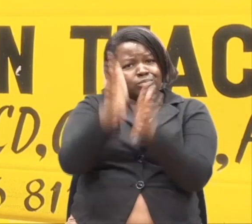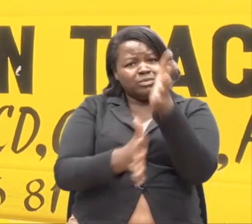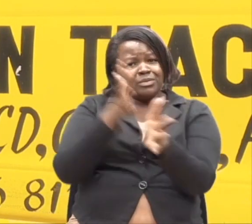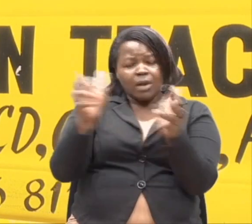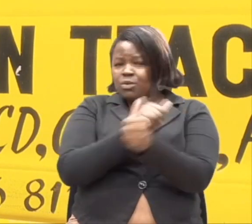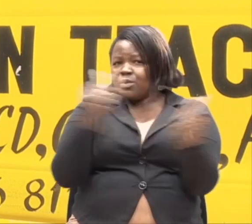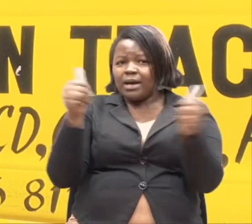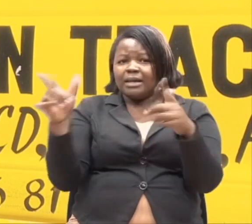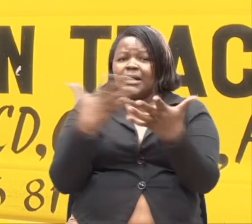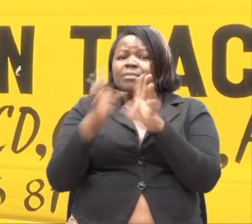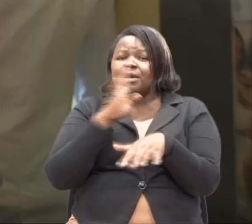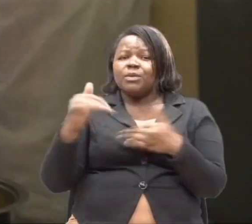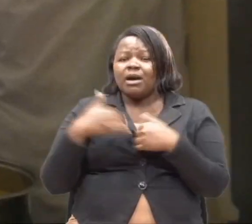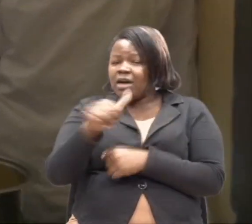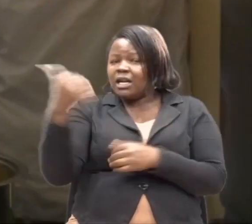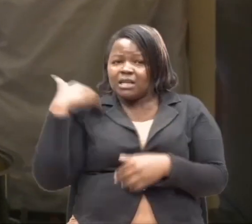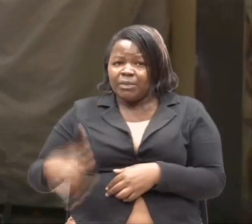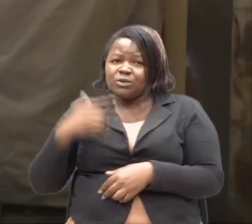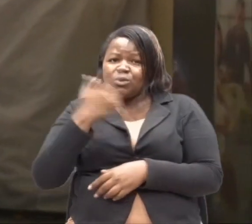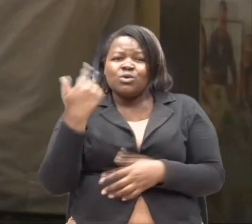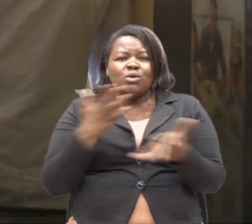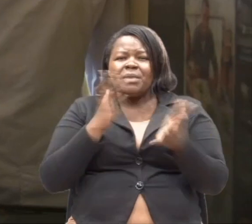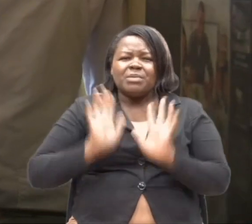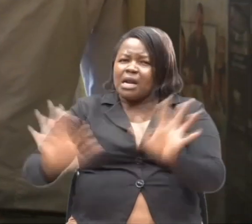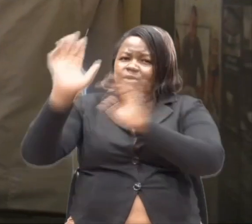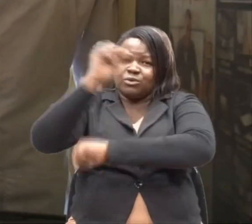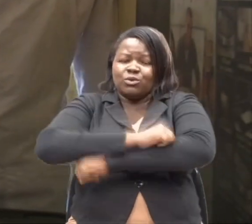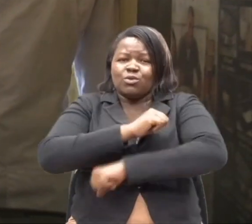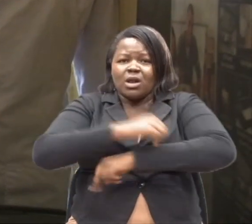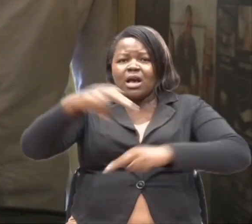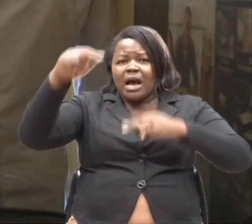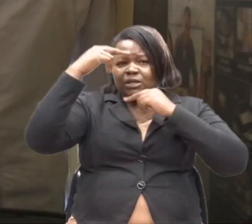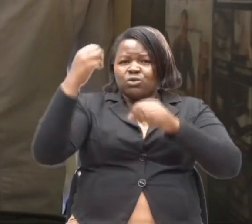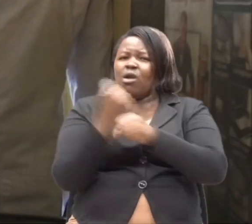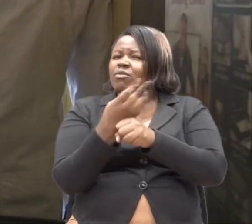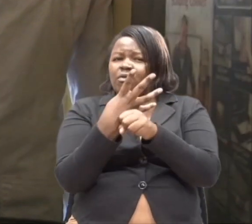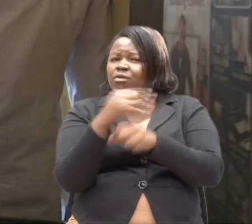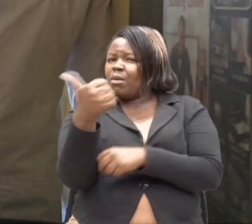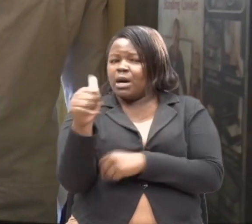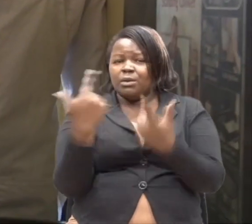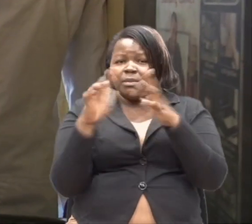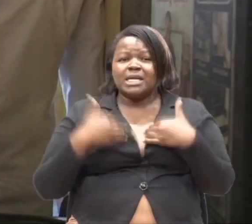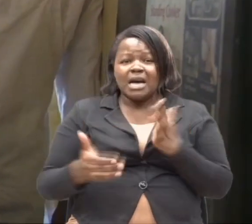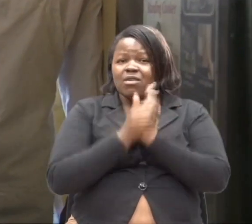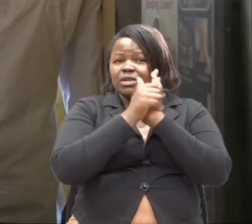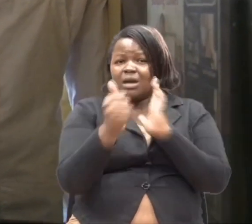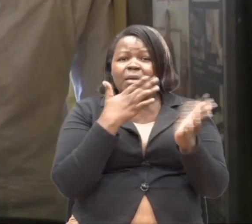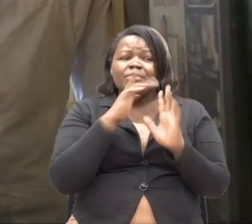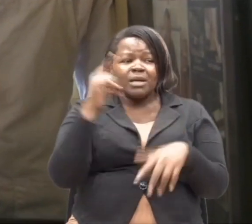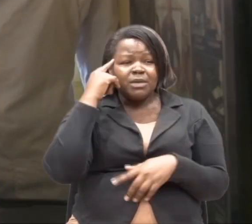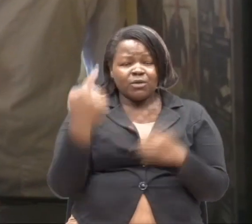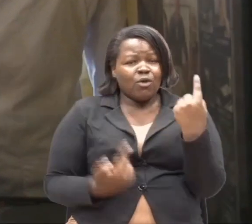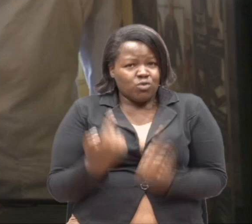Kuna mwingine ambaye labda huenda hata haliachia dalaza haa kufika fonfo. Lakini anatalanta labda ya